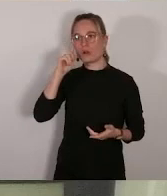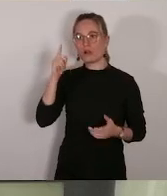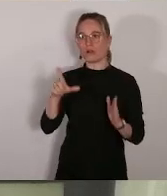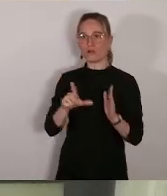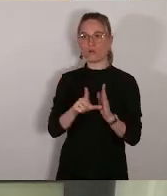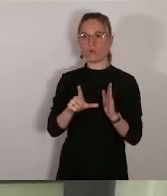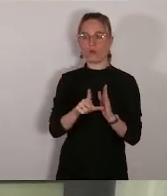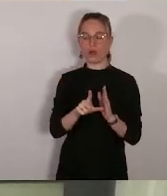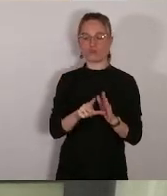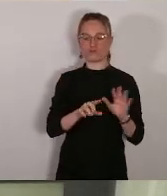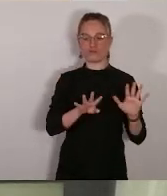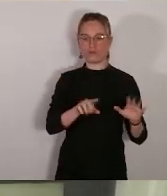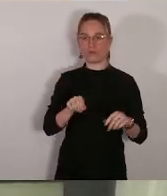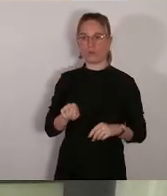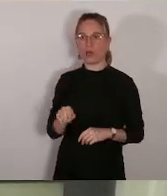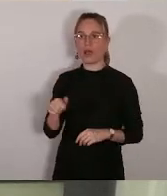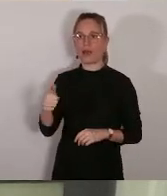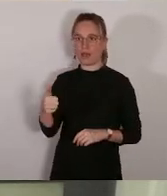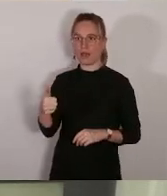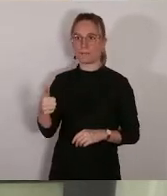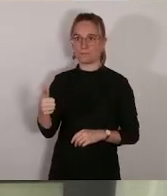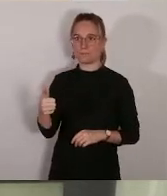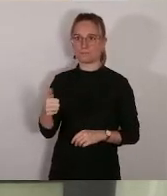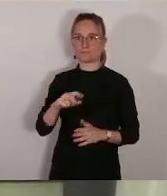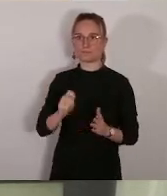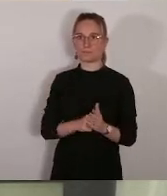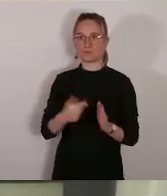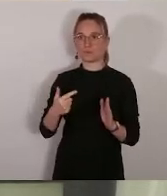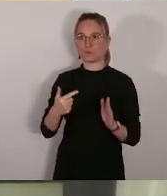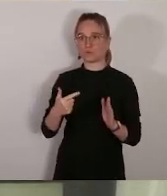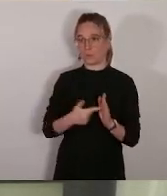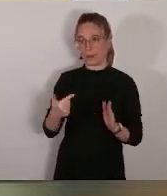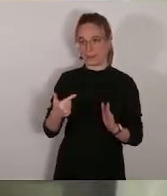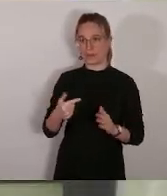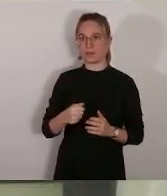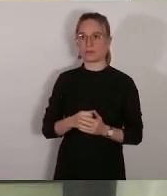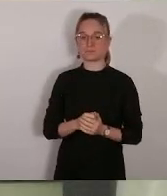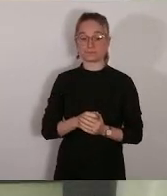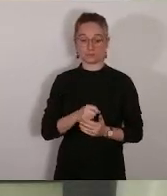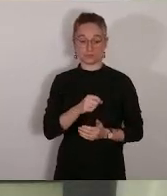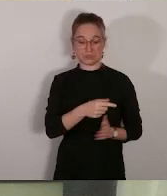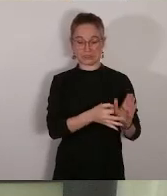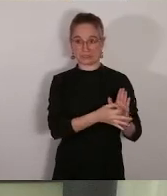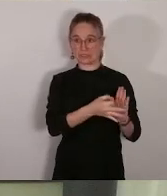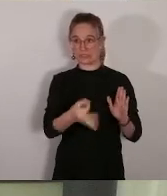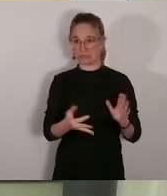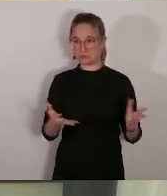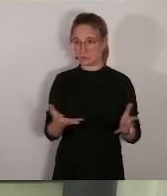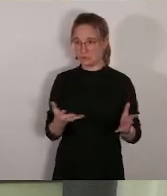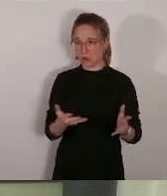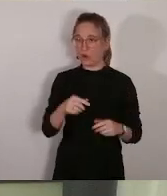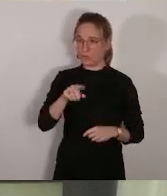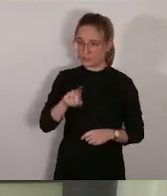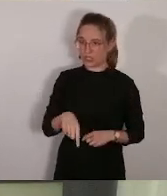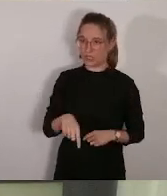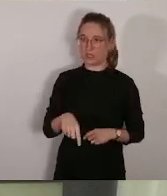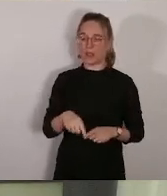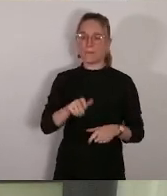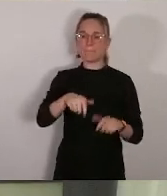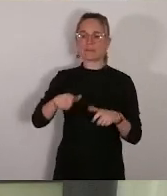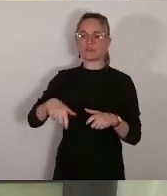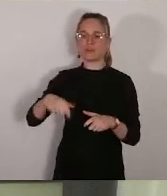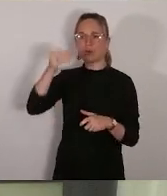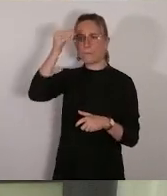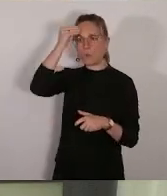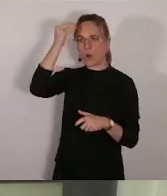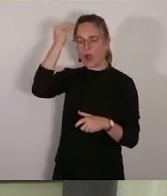9.1 de 2000 fait obligation de donner la liste des personnes morales associatives